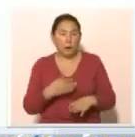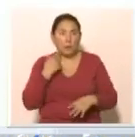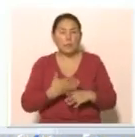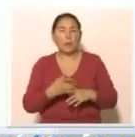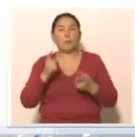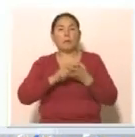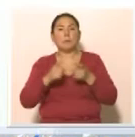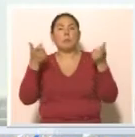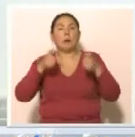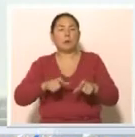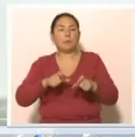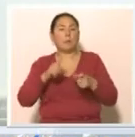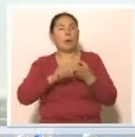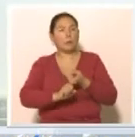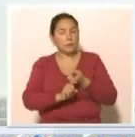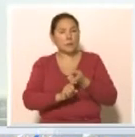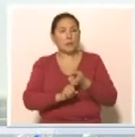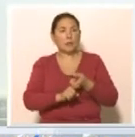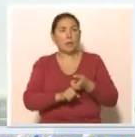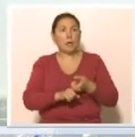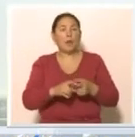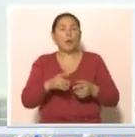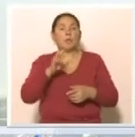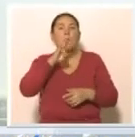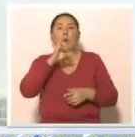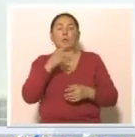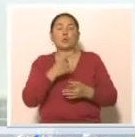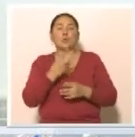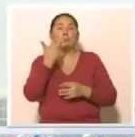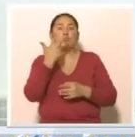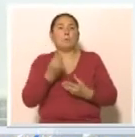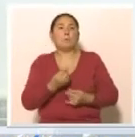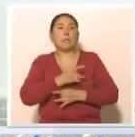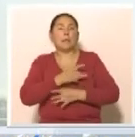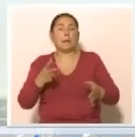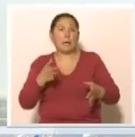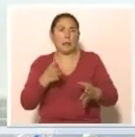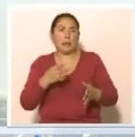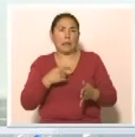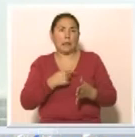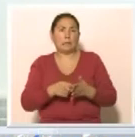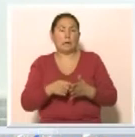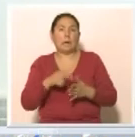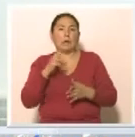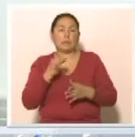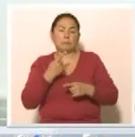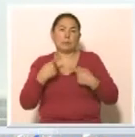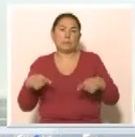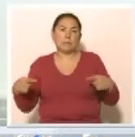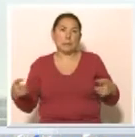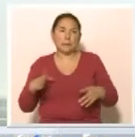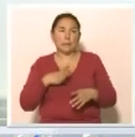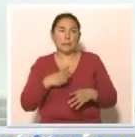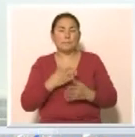Пандемия байланысты мағырдан бастап ешбір мерекелік шаралады тәуелің үшілігі қаражатты басқа салаларға